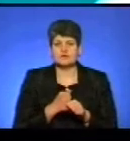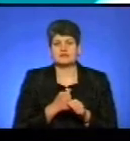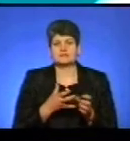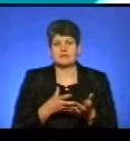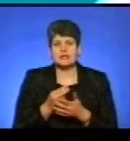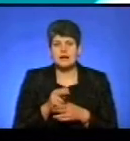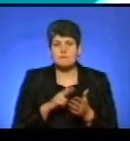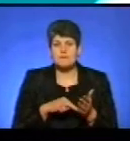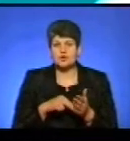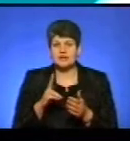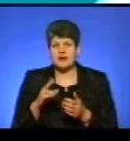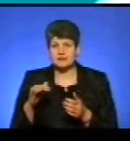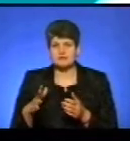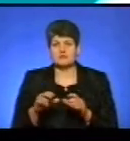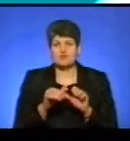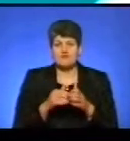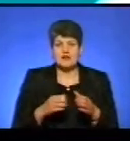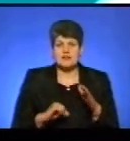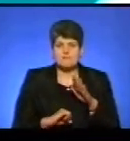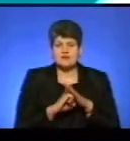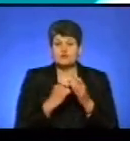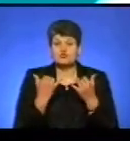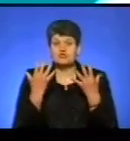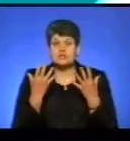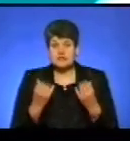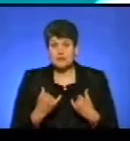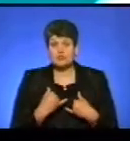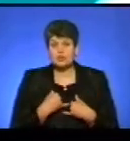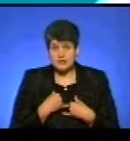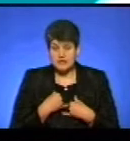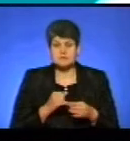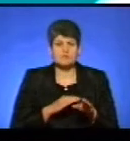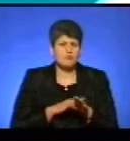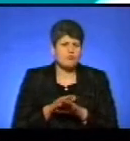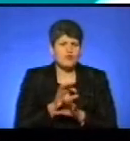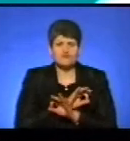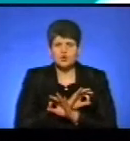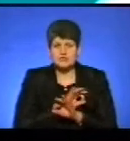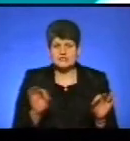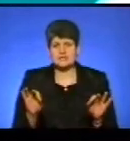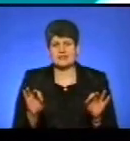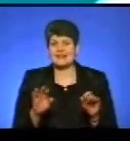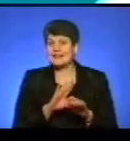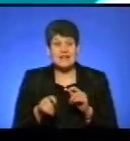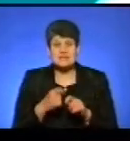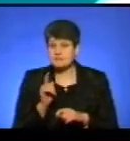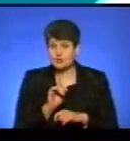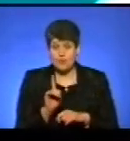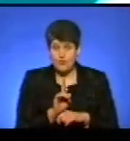податків, формували базу. І на сьогоднішній день в нас повноцінна, абсолютно не збиткова